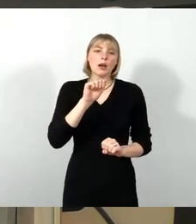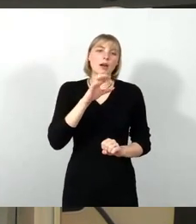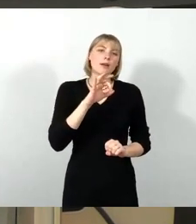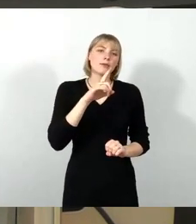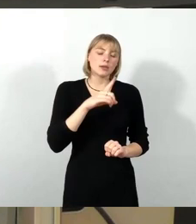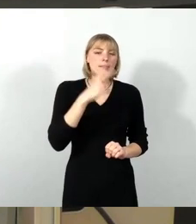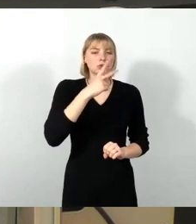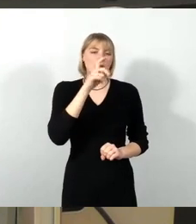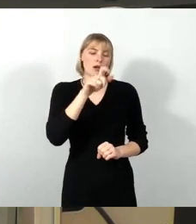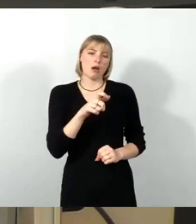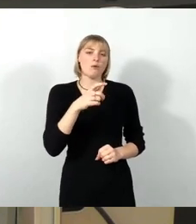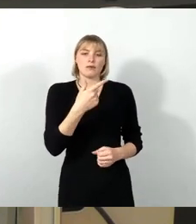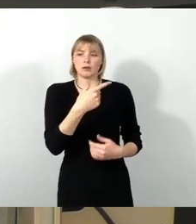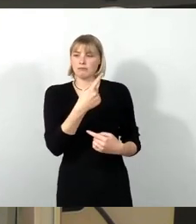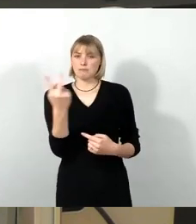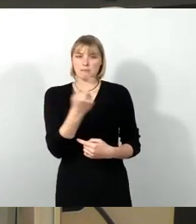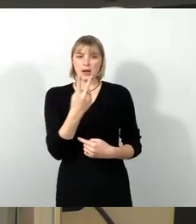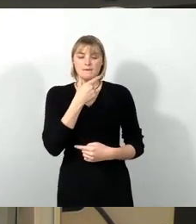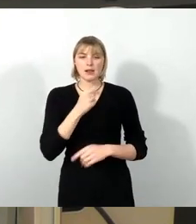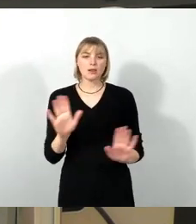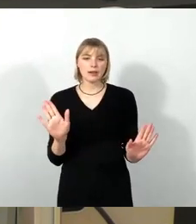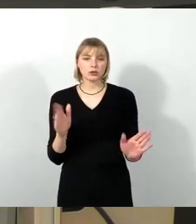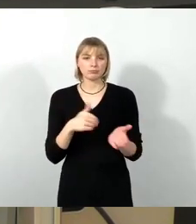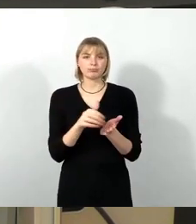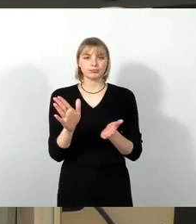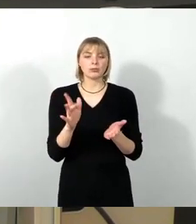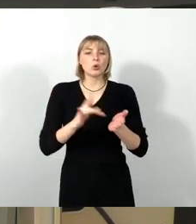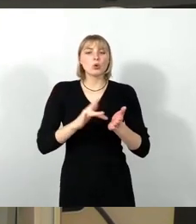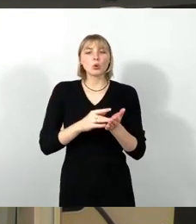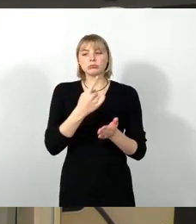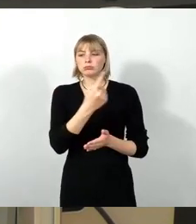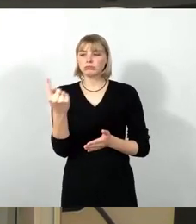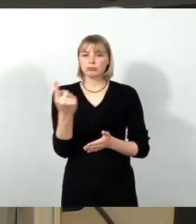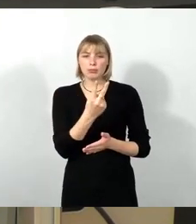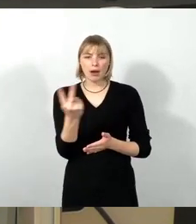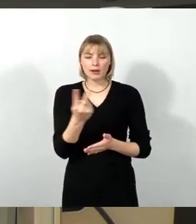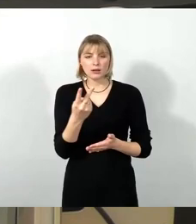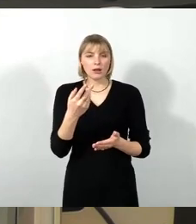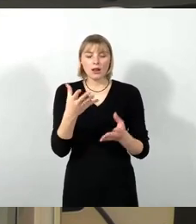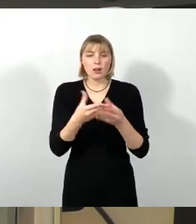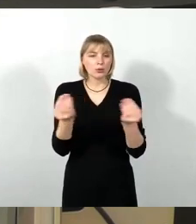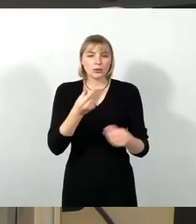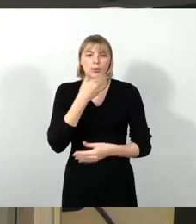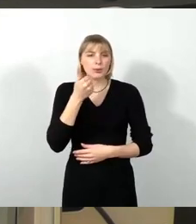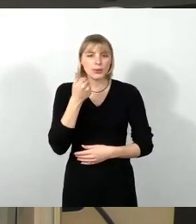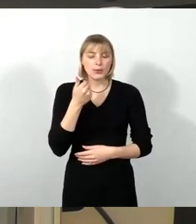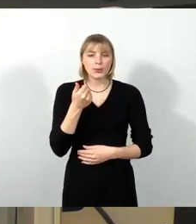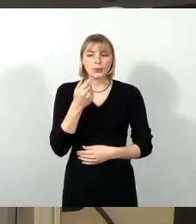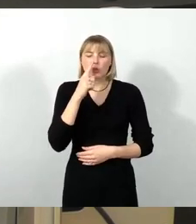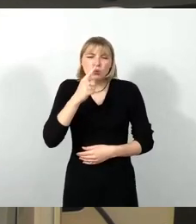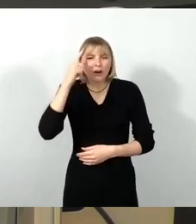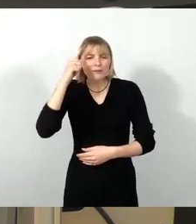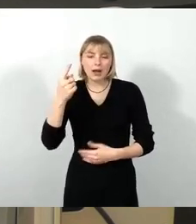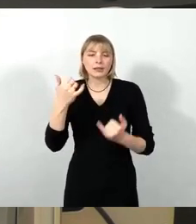nicht. Weil sie auch keine Lösung haben, weil sie nur wissen, wie es nicht gehen soll,